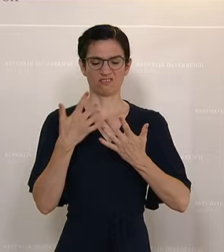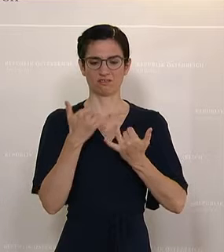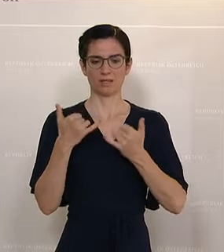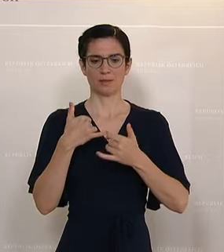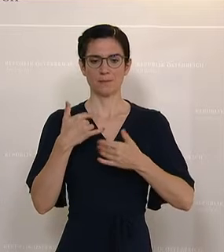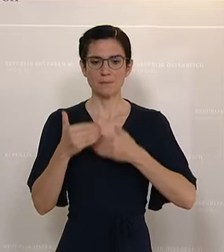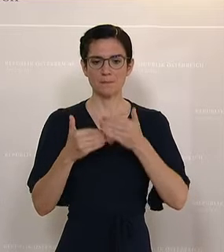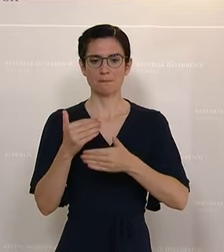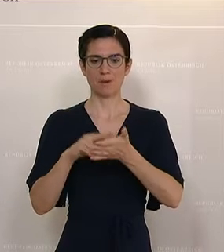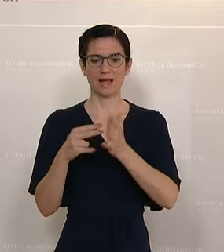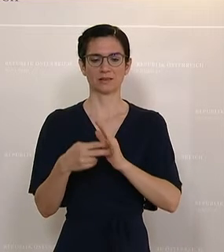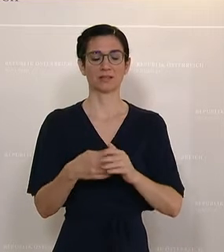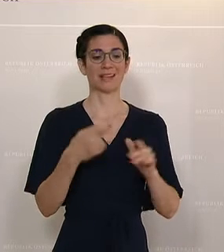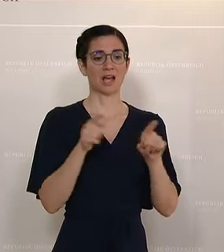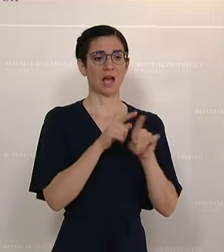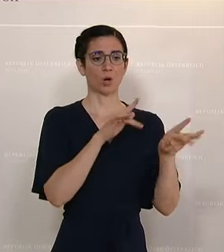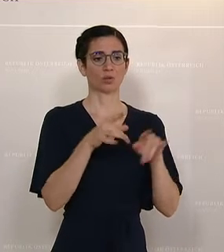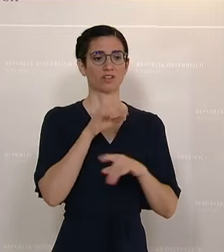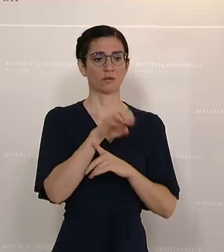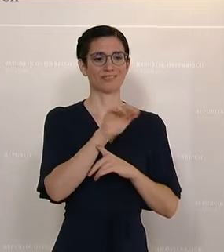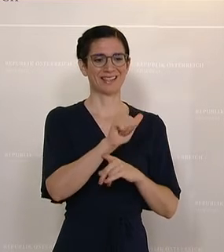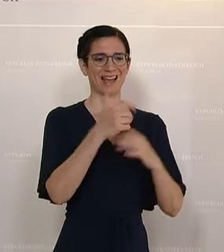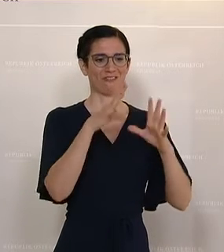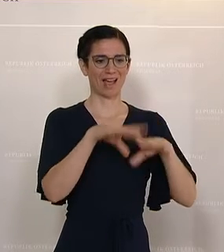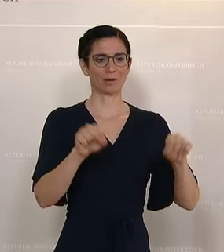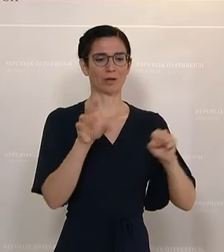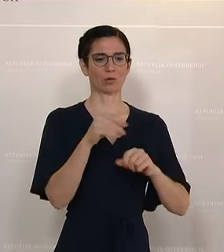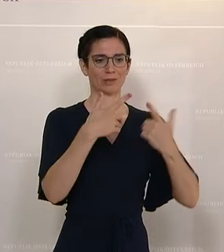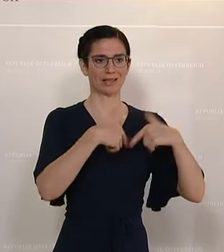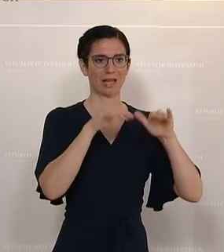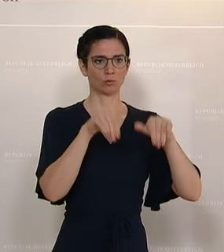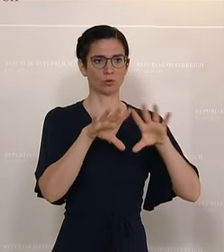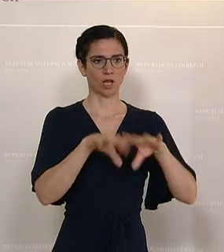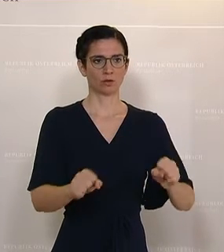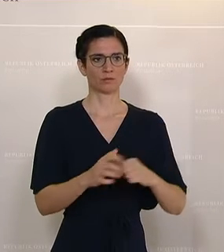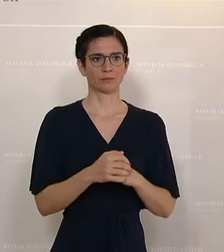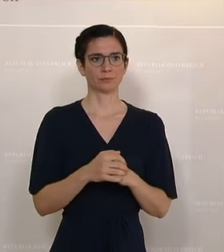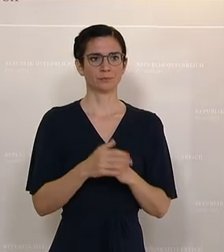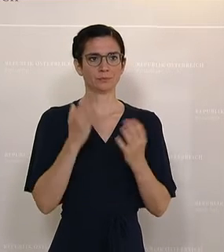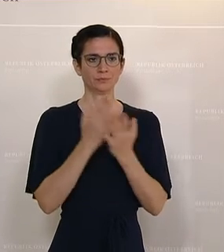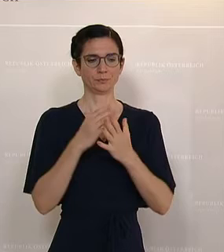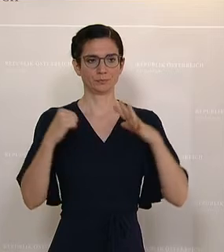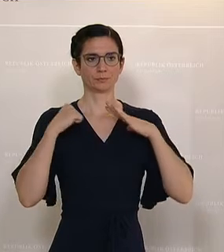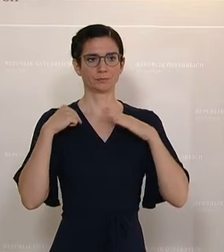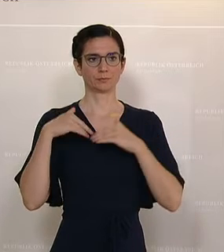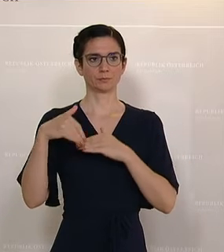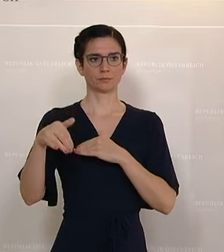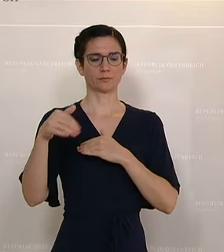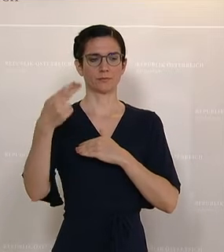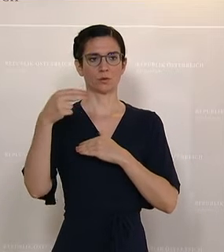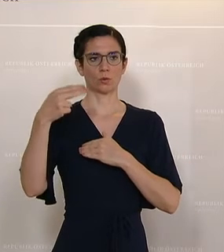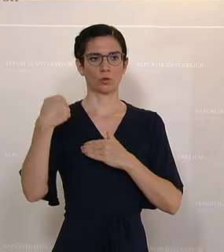15a-Vereinbarung mit den Ländern vorzunehmen. Wir haben dafür bereits 16 Millionen Euro